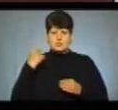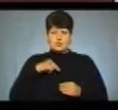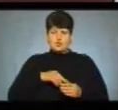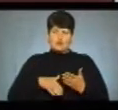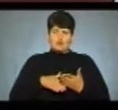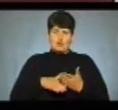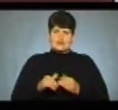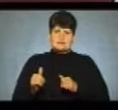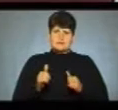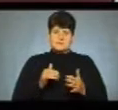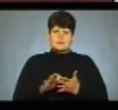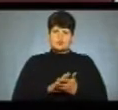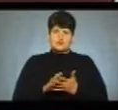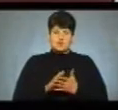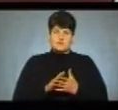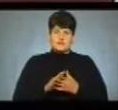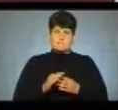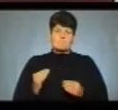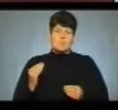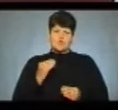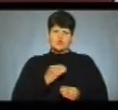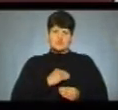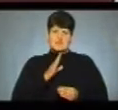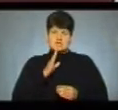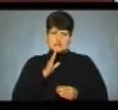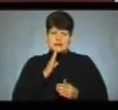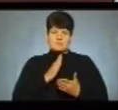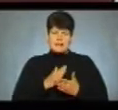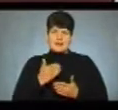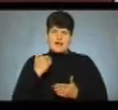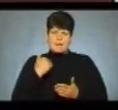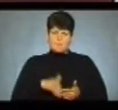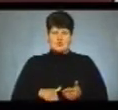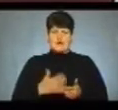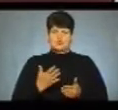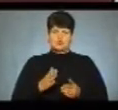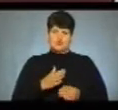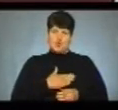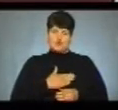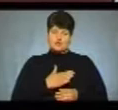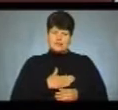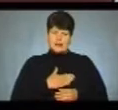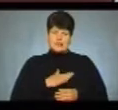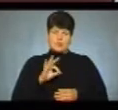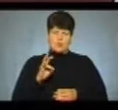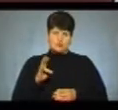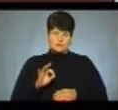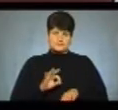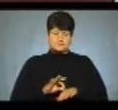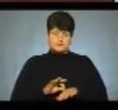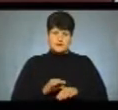забезпечувати безкоштовним протезуванням жінок, які пережили ампутацію грудей через онкологічне захворювання. Нині в області проживає